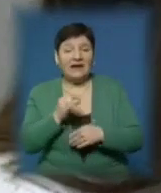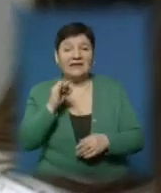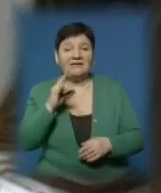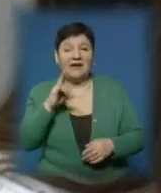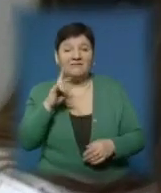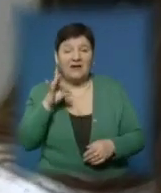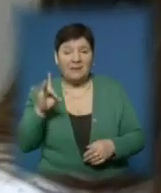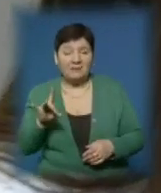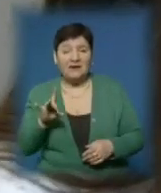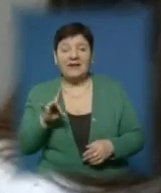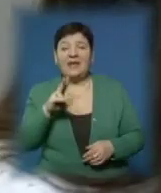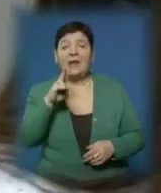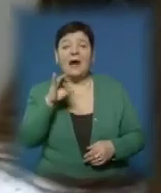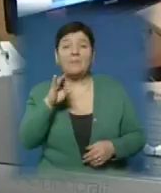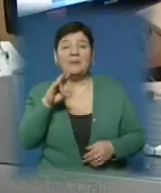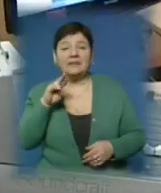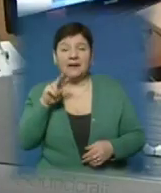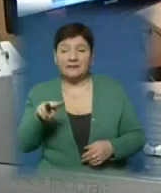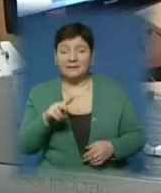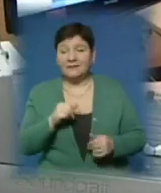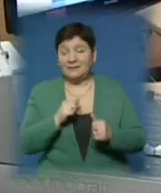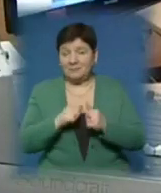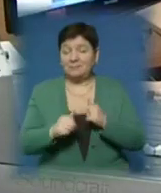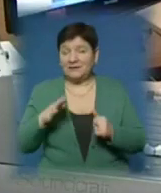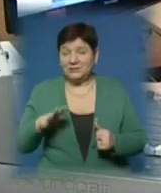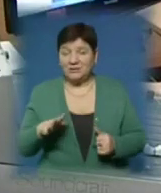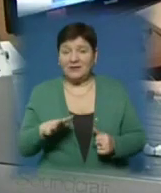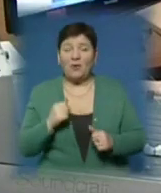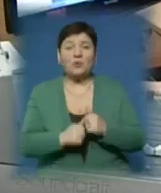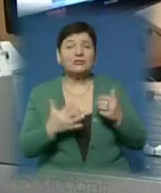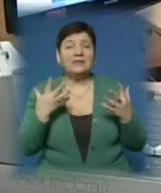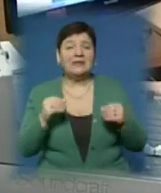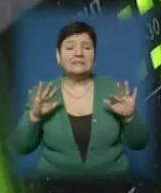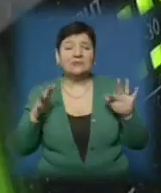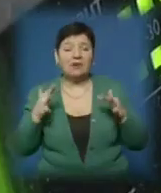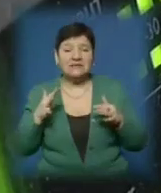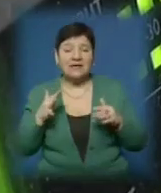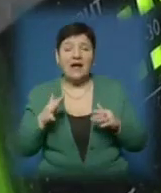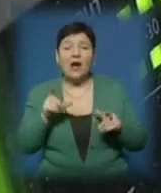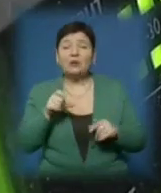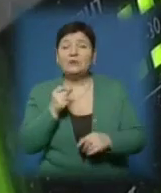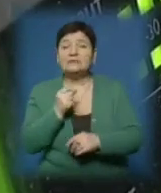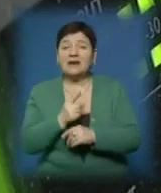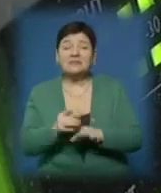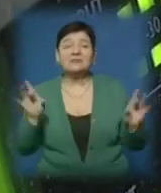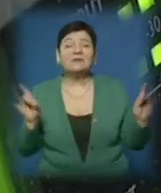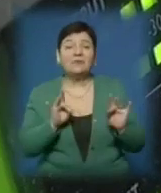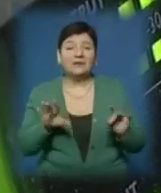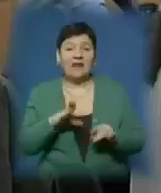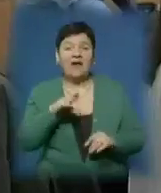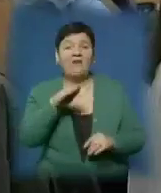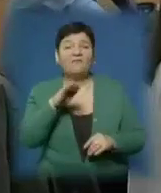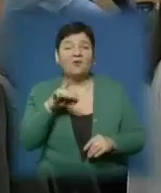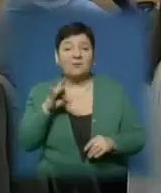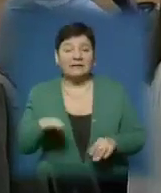Струбіцький Капітал. Тож, дочекайтеся. Щодня трапляються ситуації, коли люди замовляють композиції, так би мовити, неформатні.